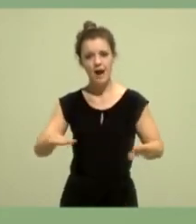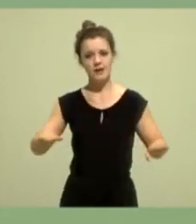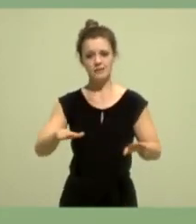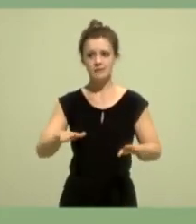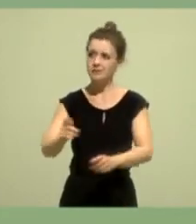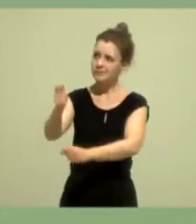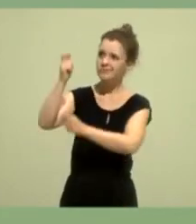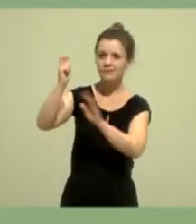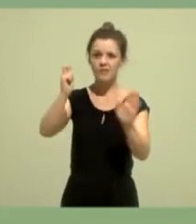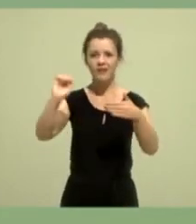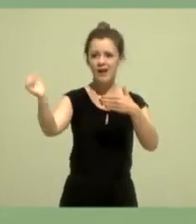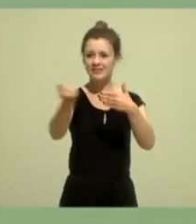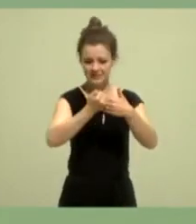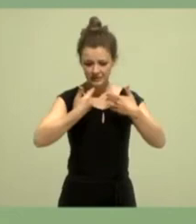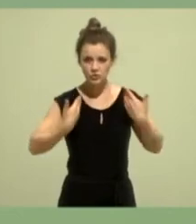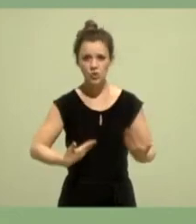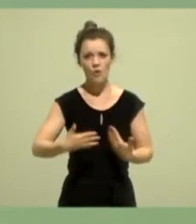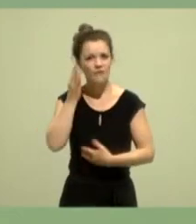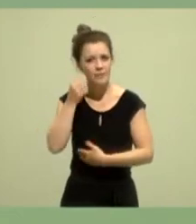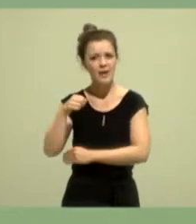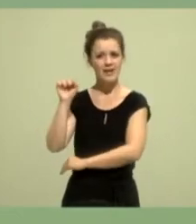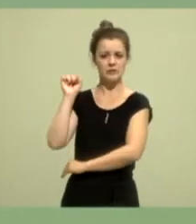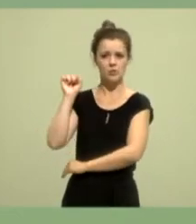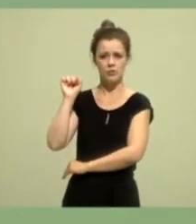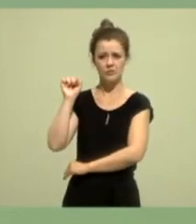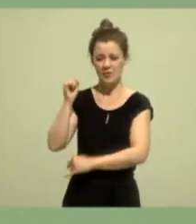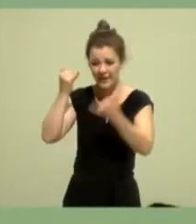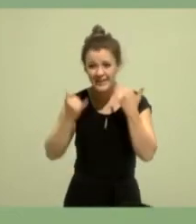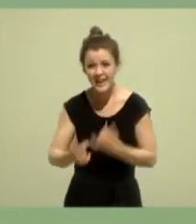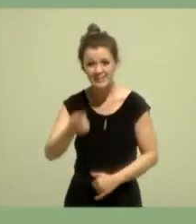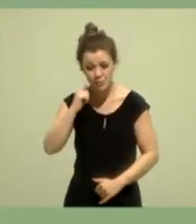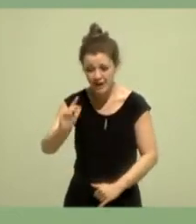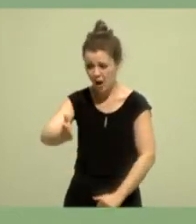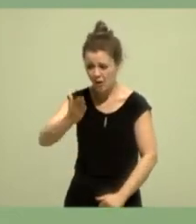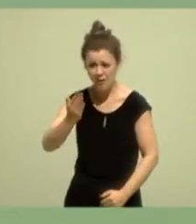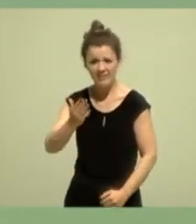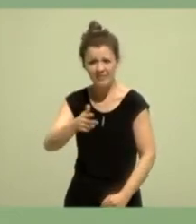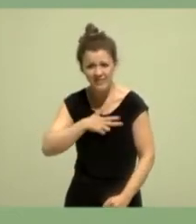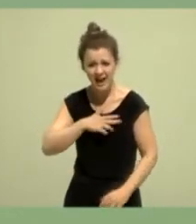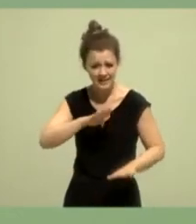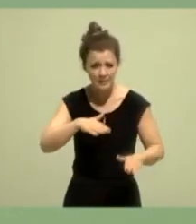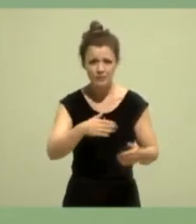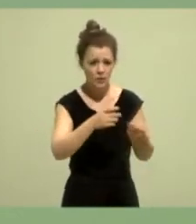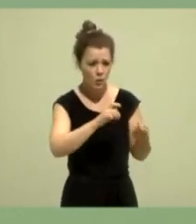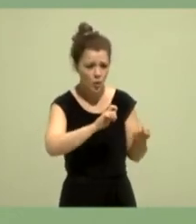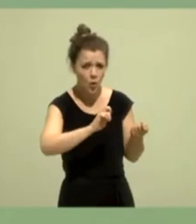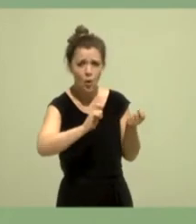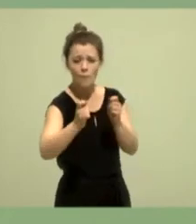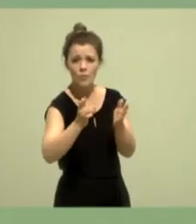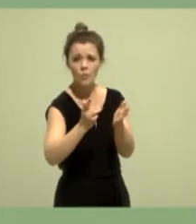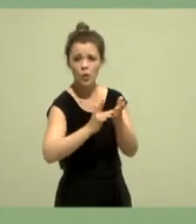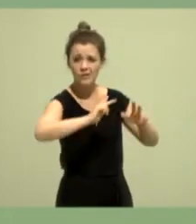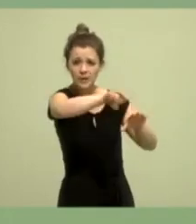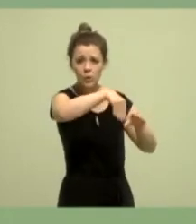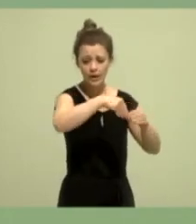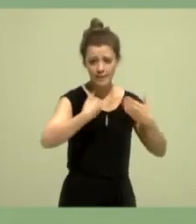Und wir sehen doch jetzt gerade, dass es eben den Unterschied macht, wenn wir Grünen in der Regierung sitzen. Auf Bundesebene haben wir